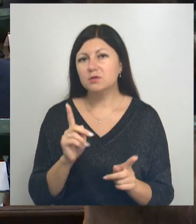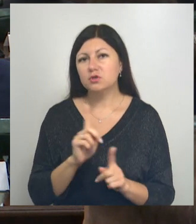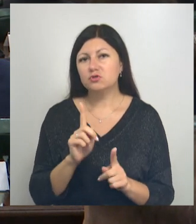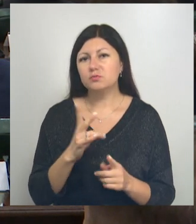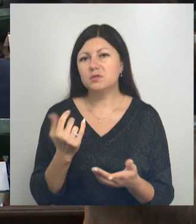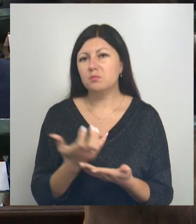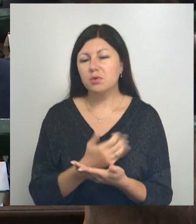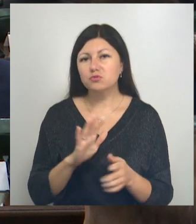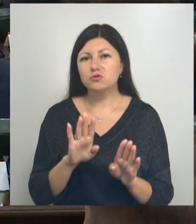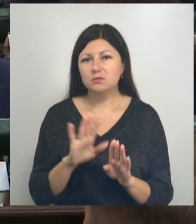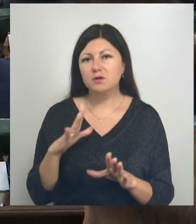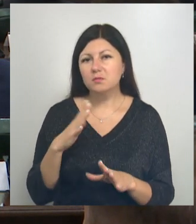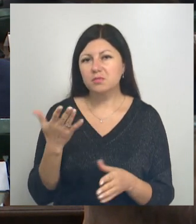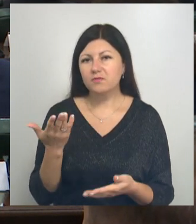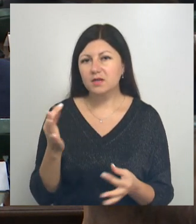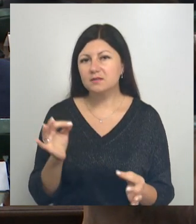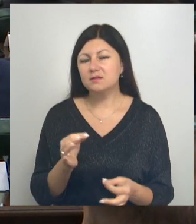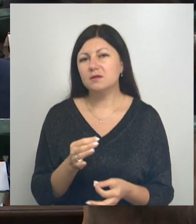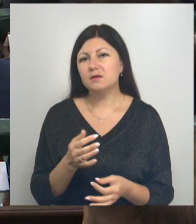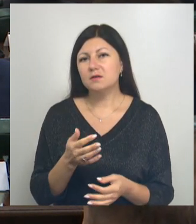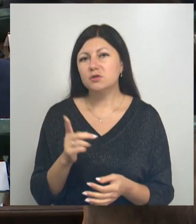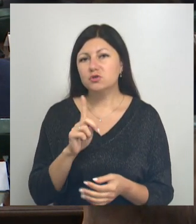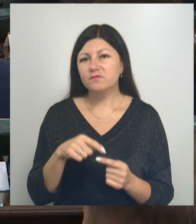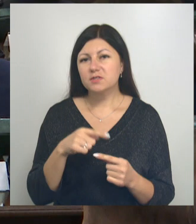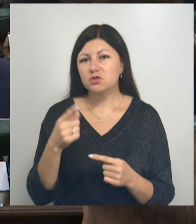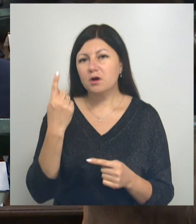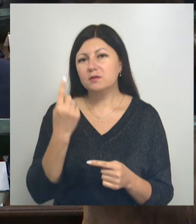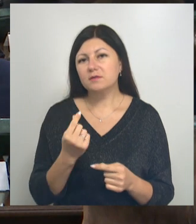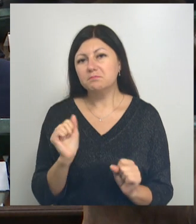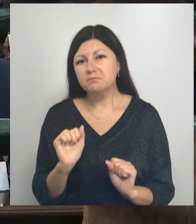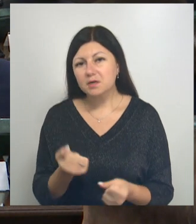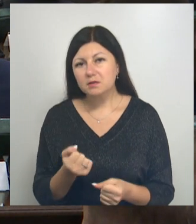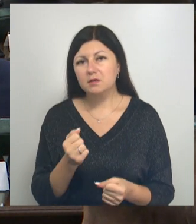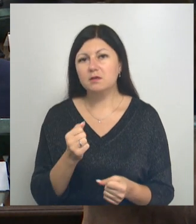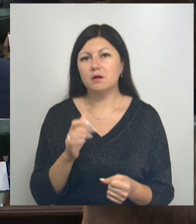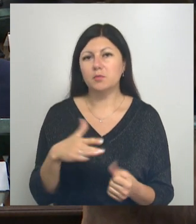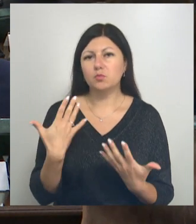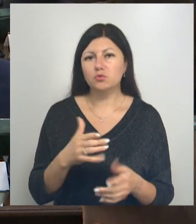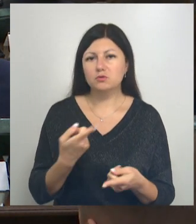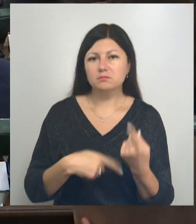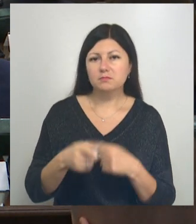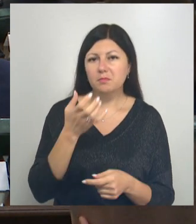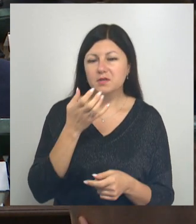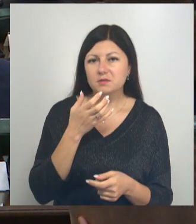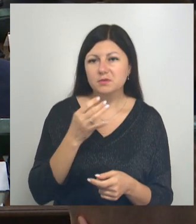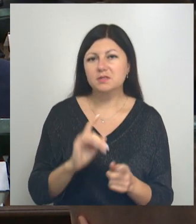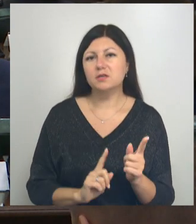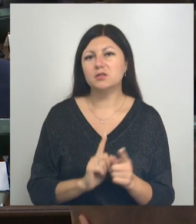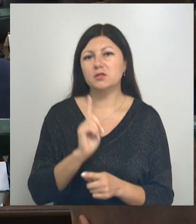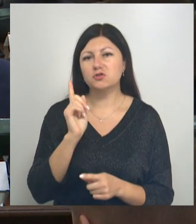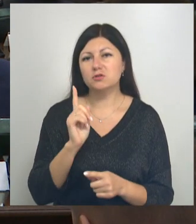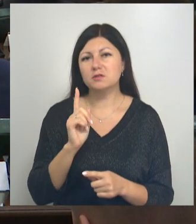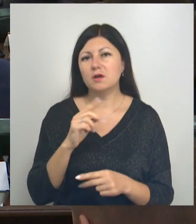не получилось, как иногда бывает, что в течение одного дня похолодало, затем идет потепление и начинается